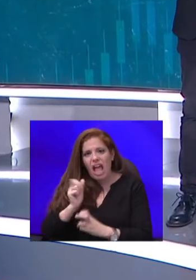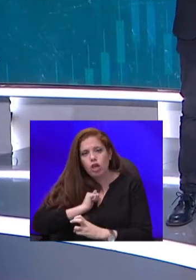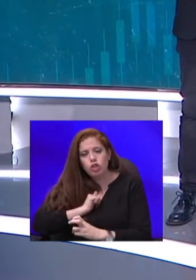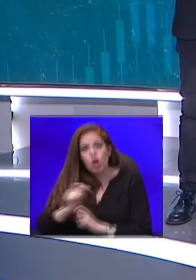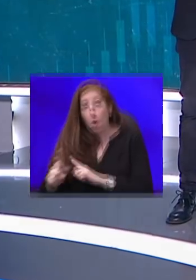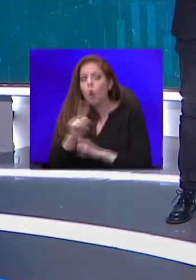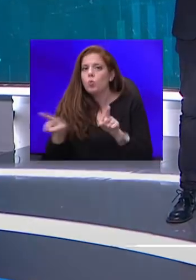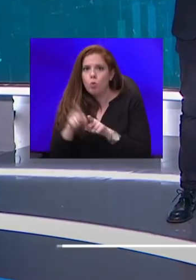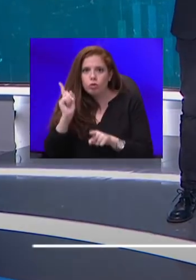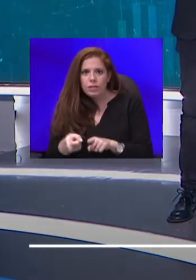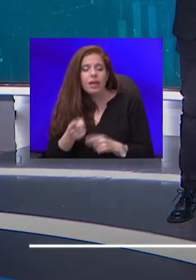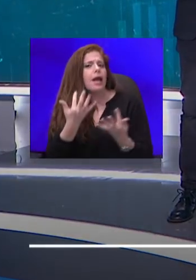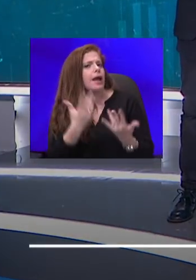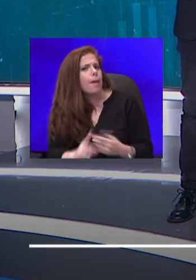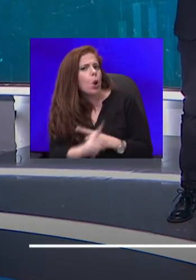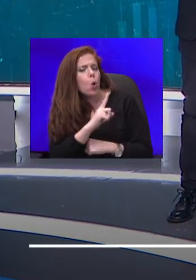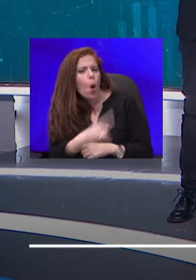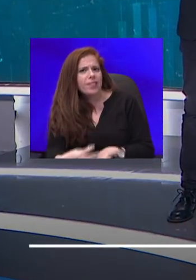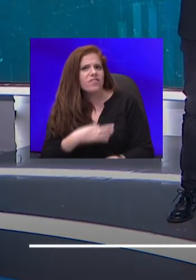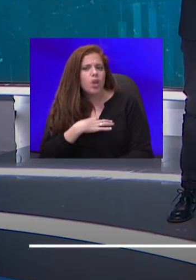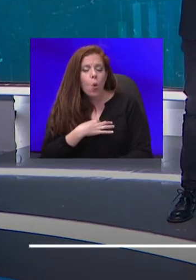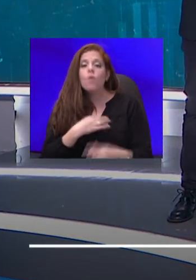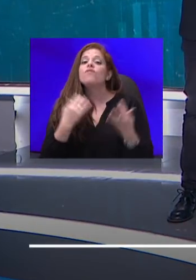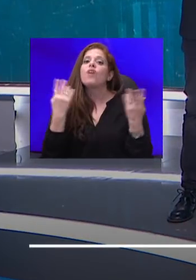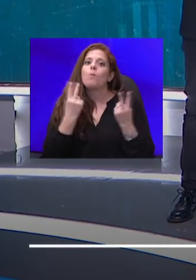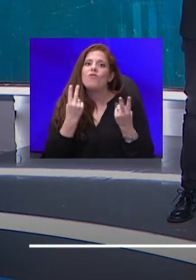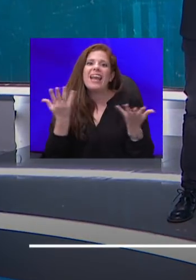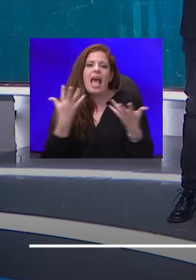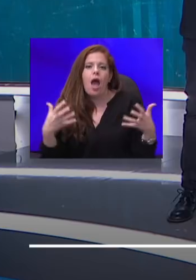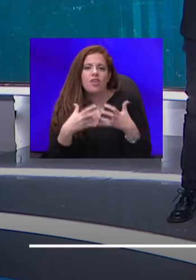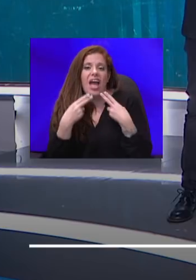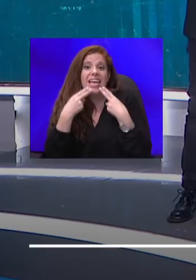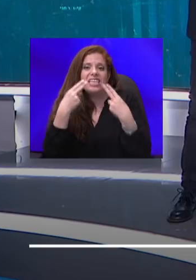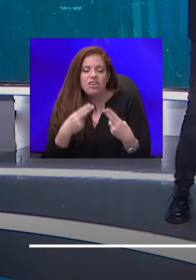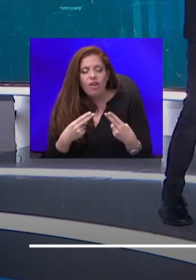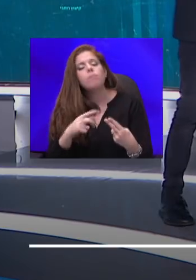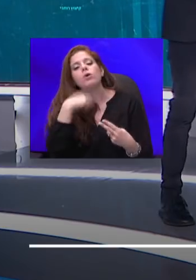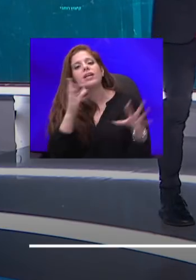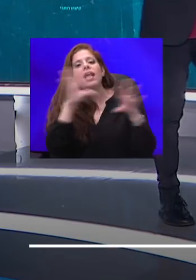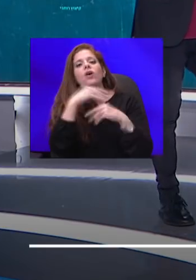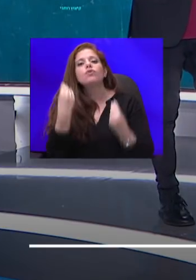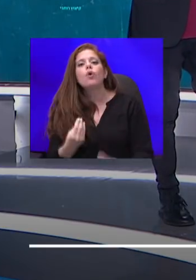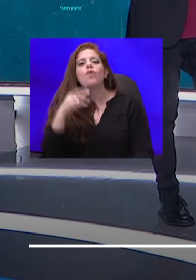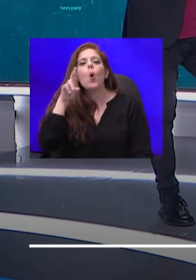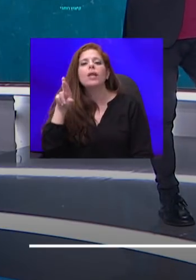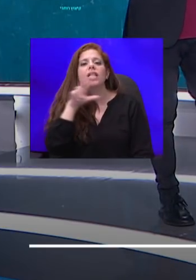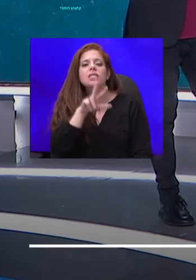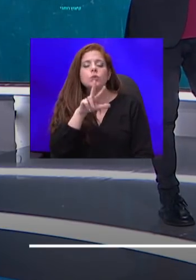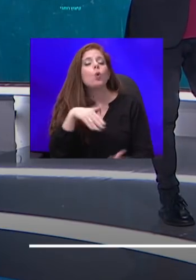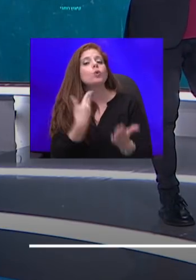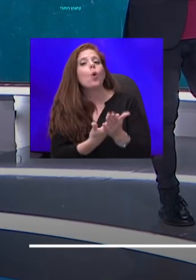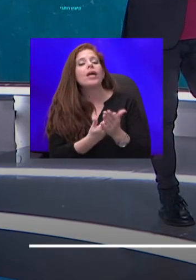כתוצאה מדליפת המידע, וכמובן כיצד החברה הגיבה לאירוע. בוא נגיד ערב טוב לרונן צור, יועץ לניהול משברים, שבעצם שירבית לקחה